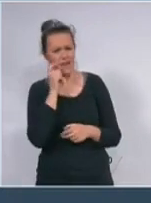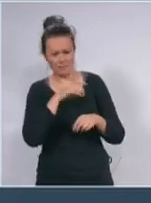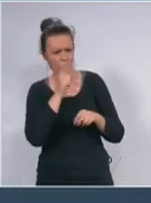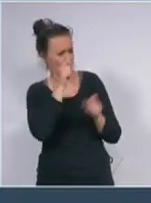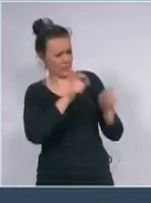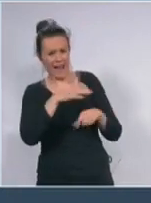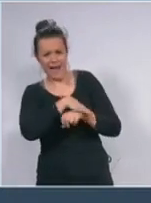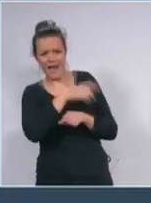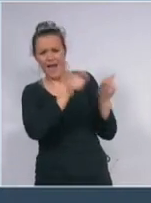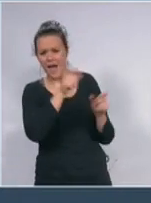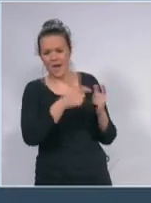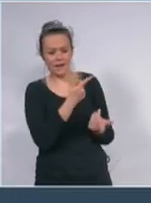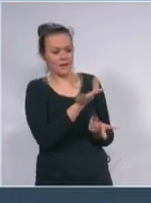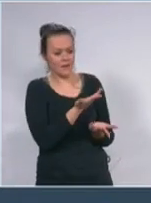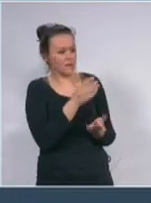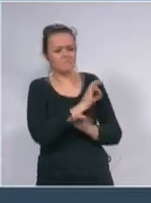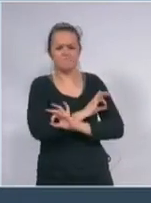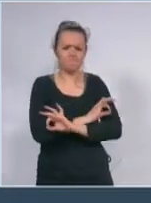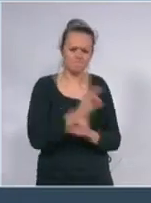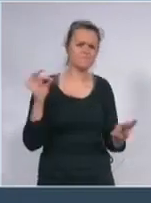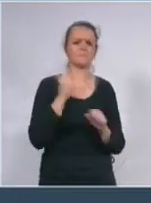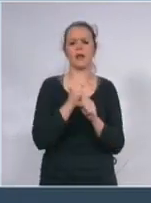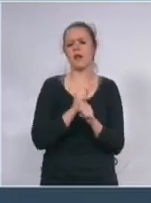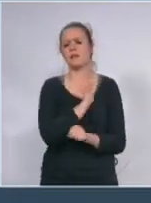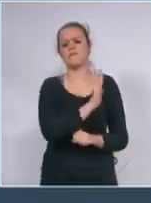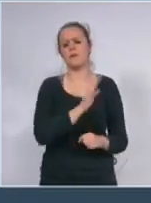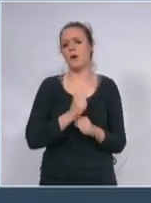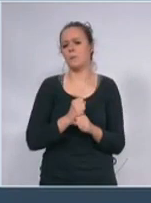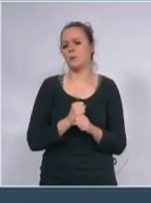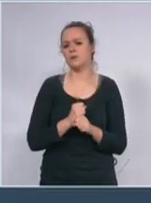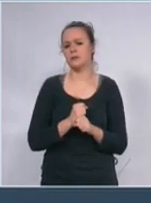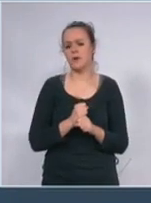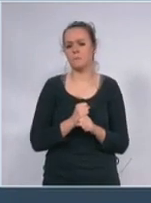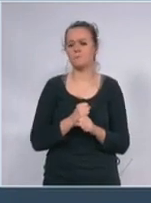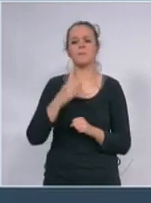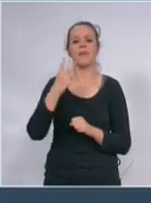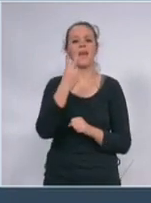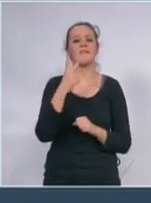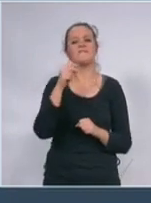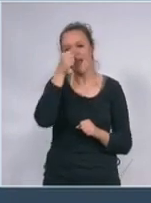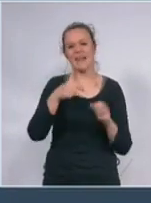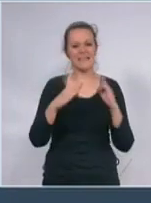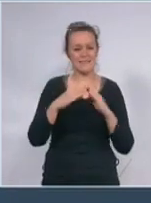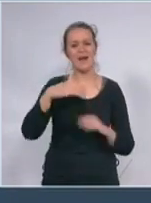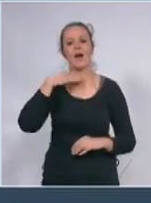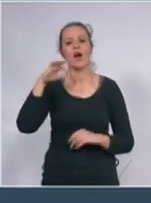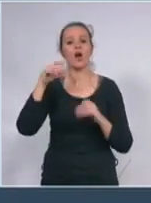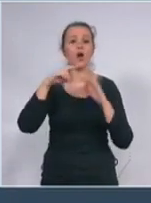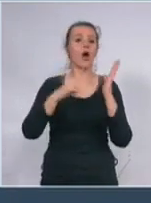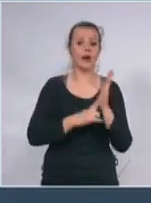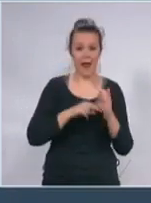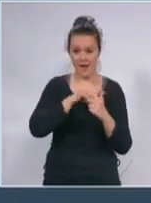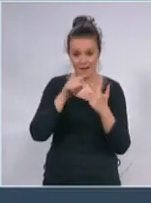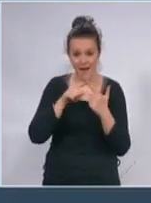rade vrhunski svoj posao i verica i goran sanja se bori da